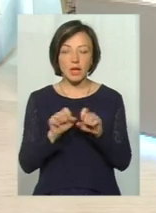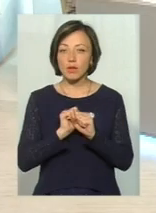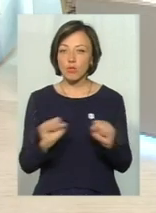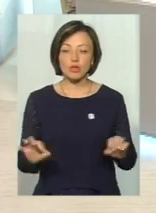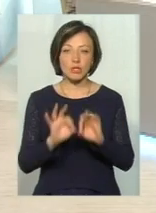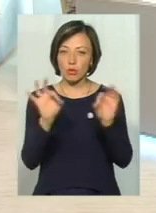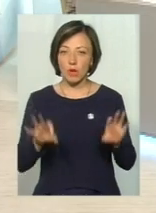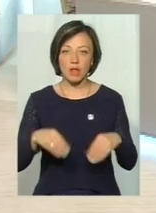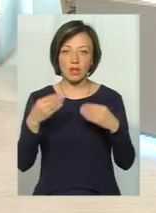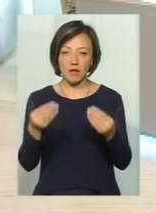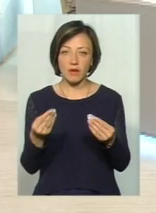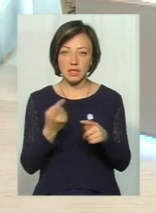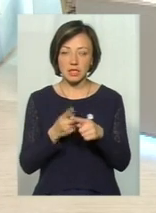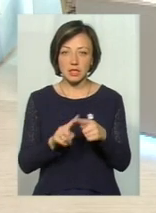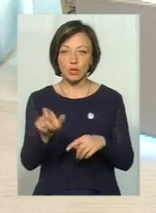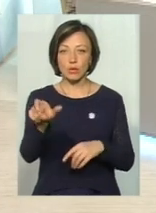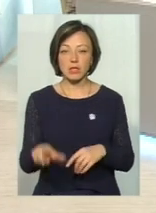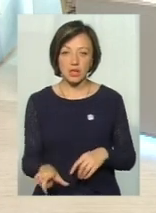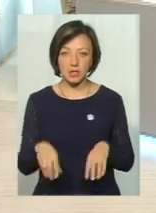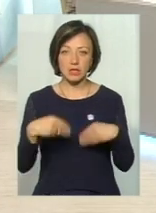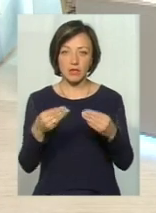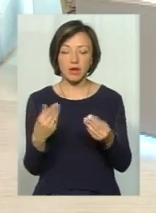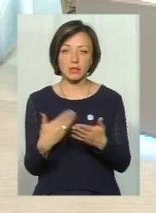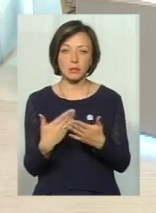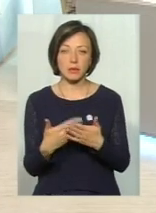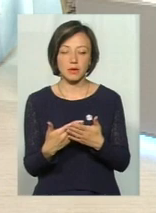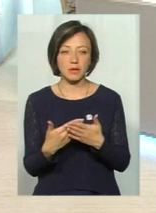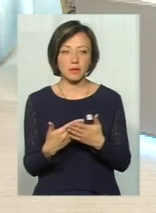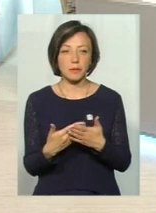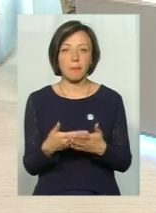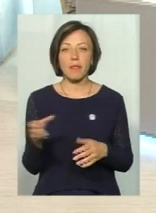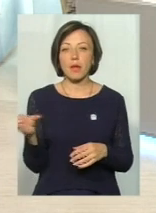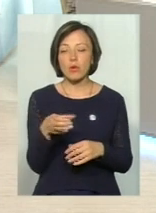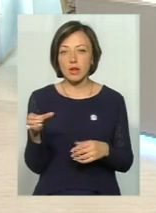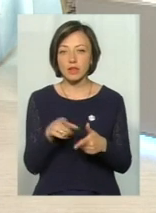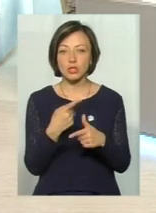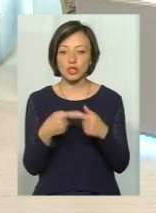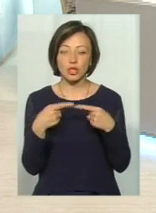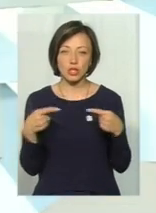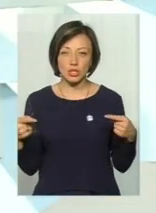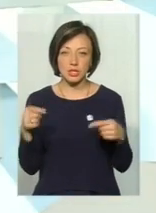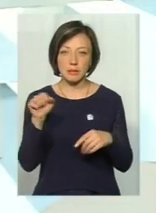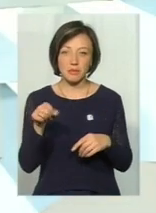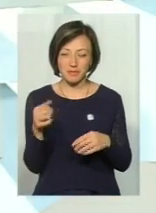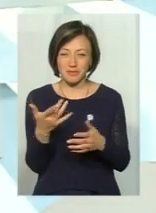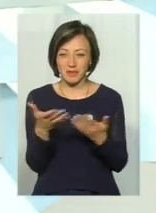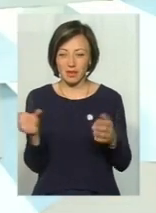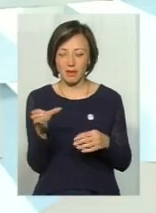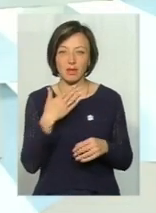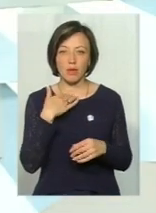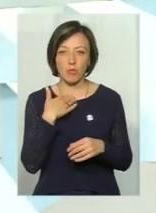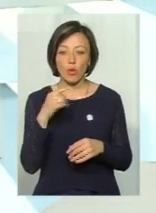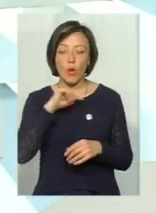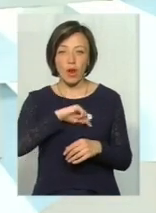якому разі цій людині давати, скажімо, горілку чи якісь інші спиртні напої. Тому що